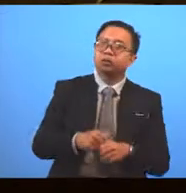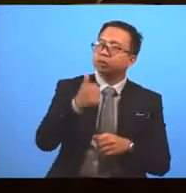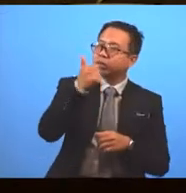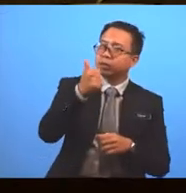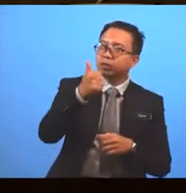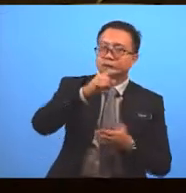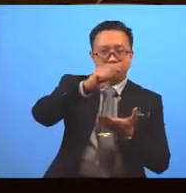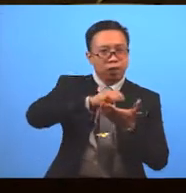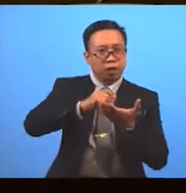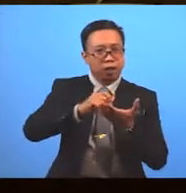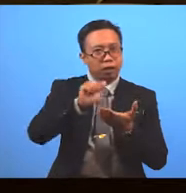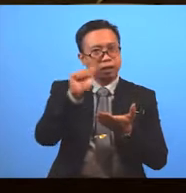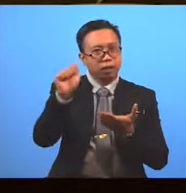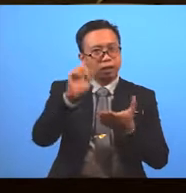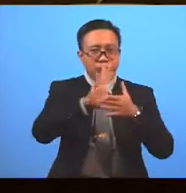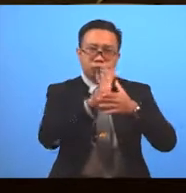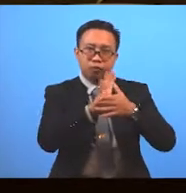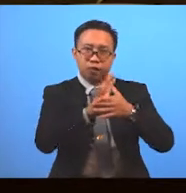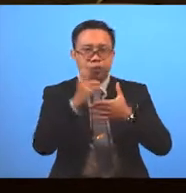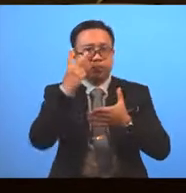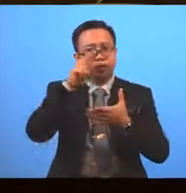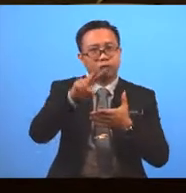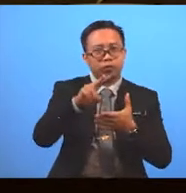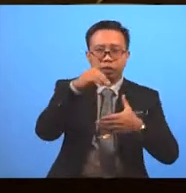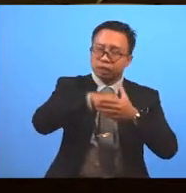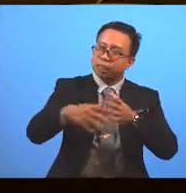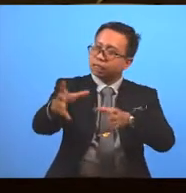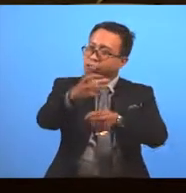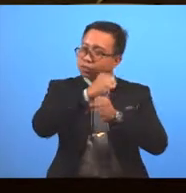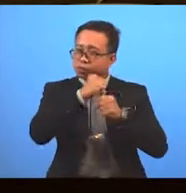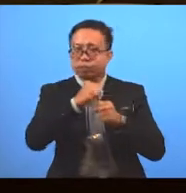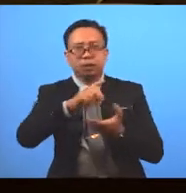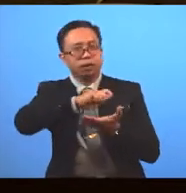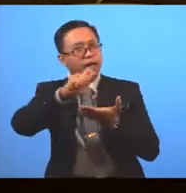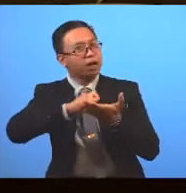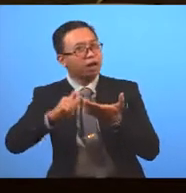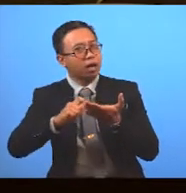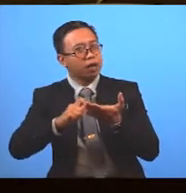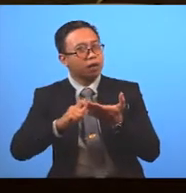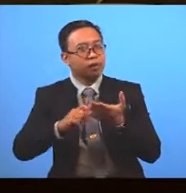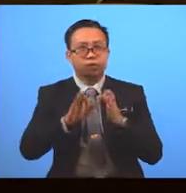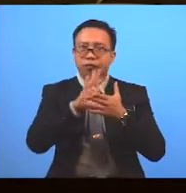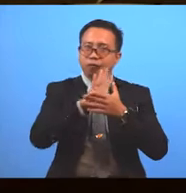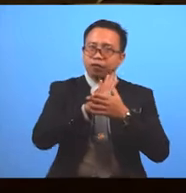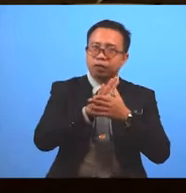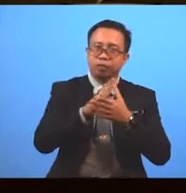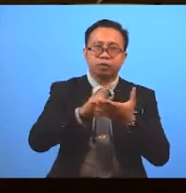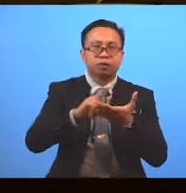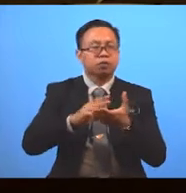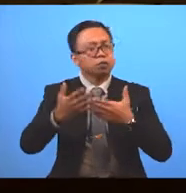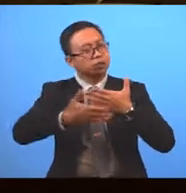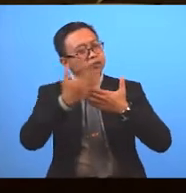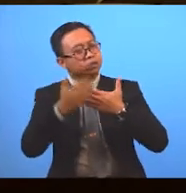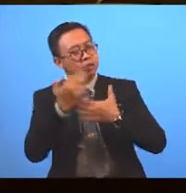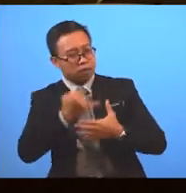to write A film review In summary Writing a film review Is an easy